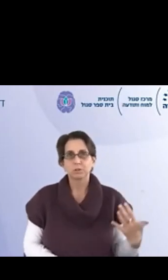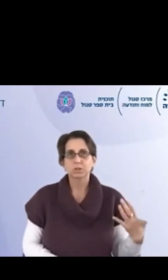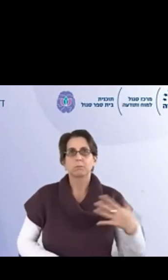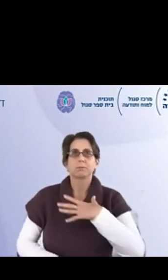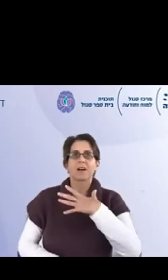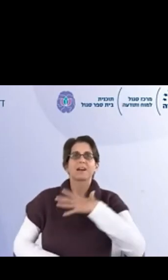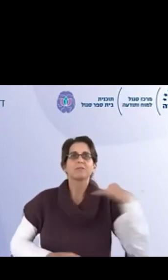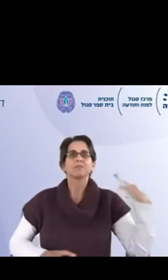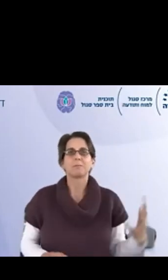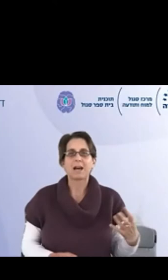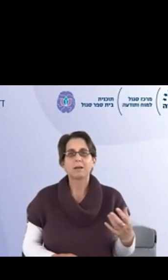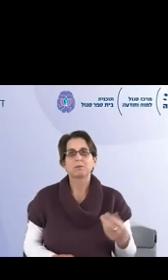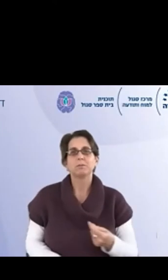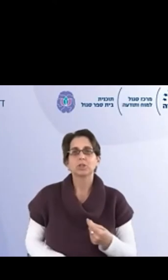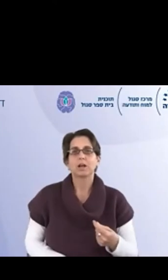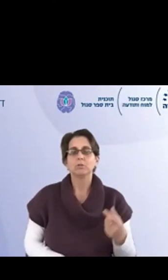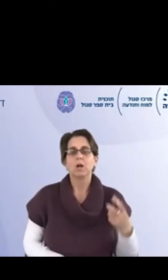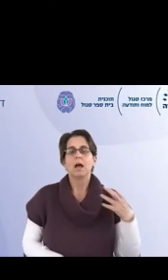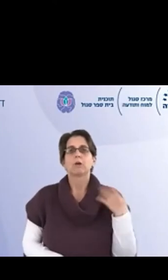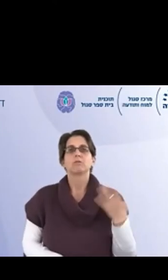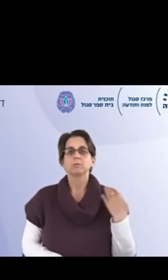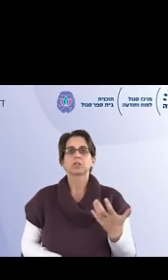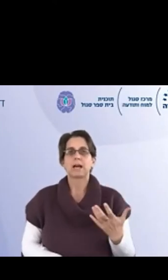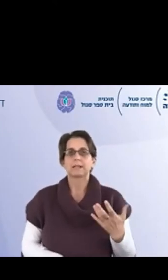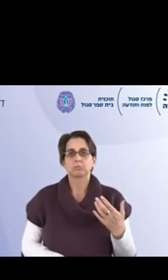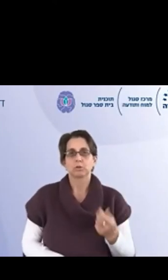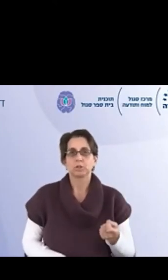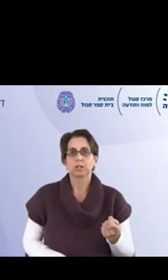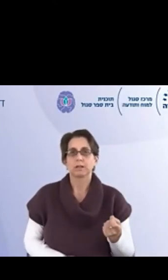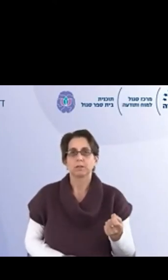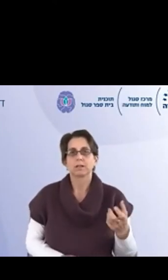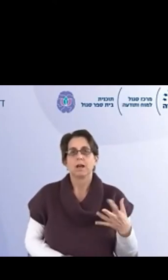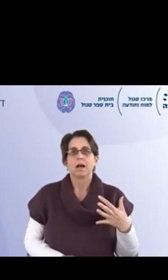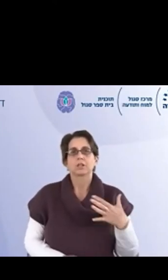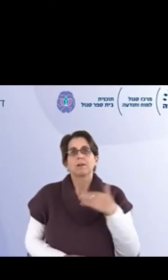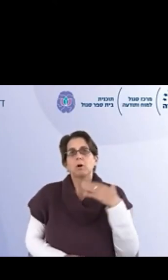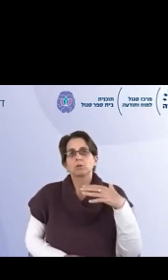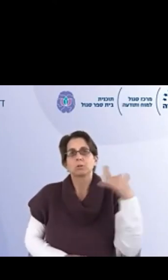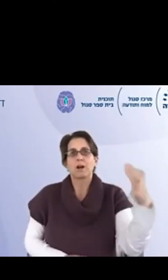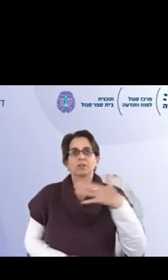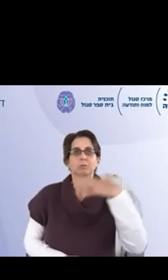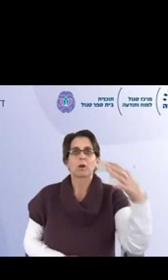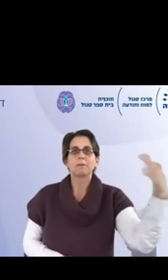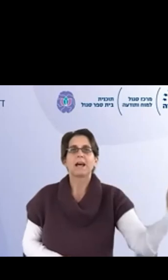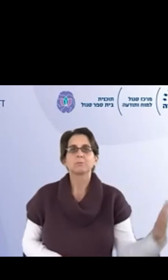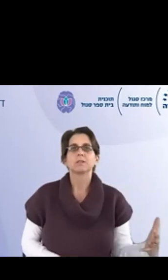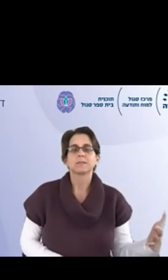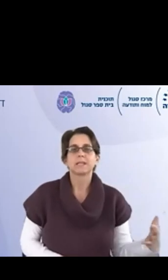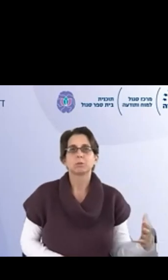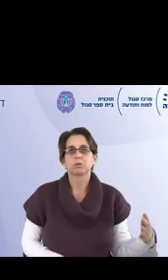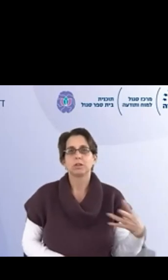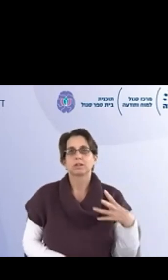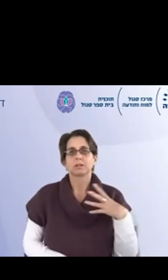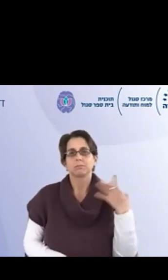לפנות משאבים להרחיב את המעיכל הפנימי שלנו אנחנו מבינים שההשקעה הזאת מאוד משתלמת עכשיו לי ברור שמחר שאתם כולכם מנהלים